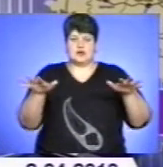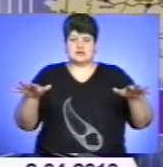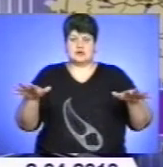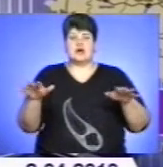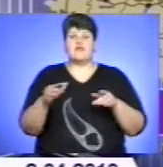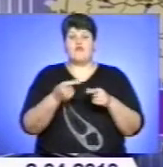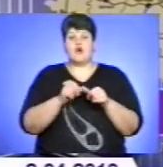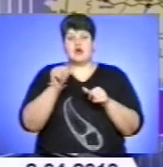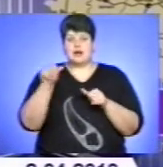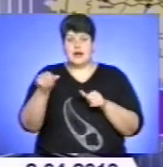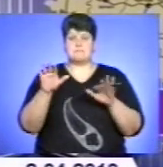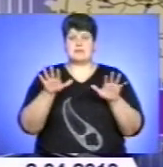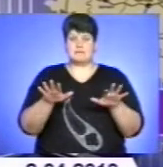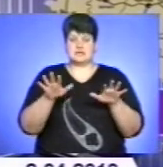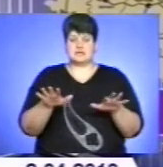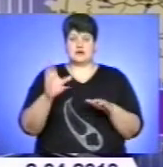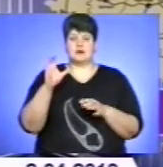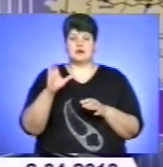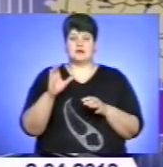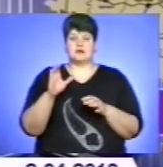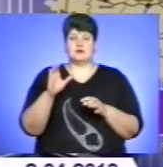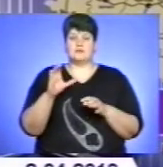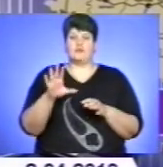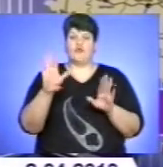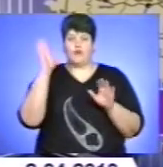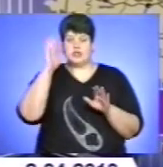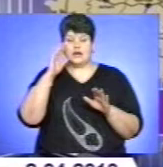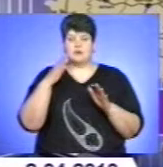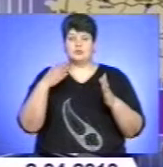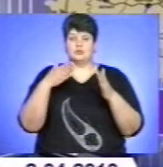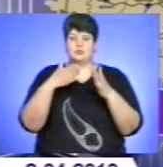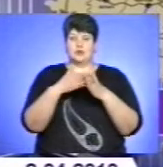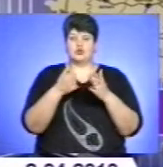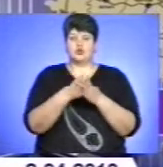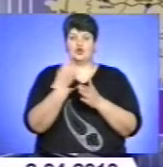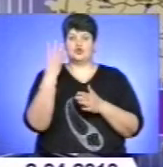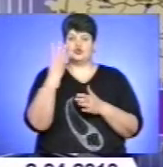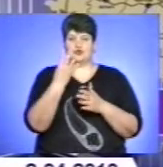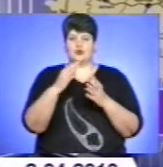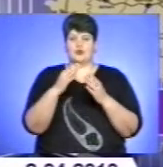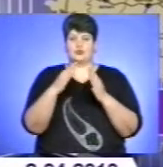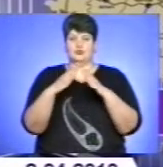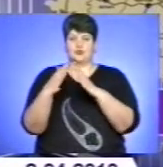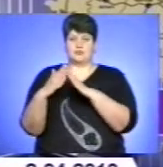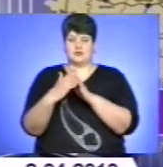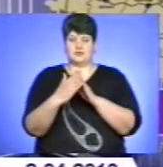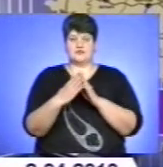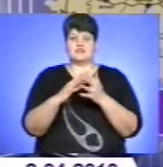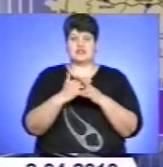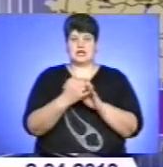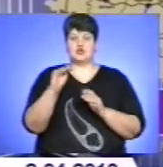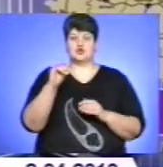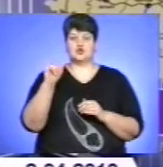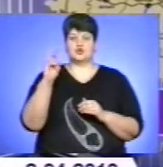місцях, оцих в селі Геновичі, вода підійшла до чотирьох господарських будівель. В селі Жукові